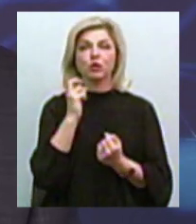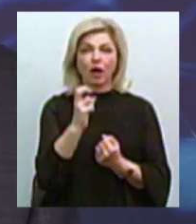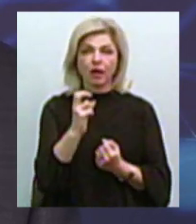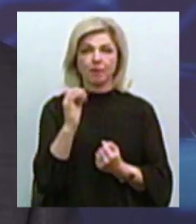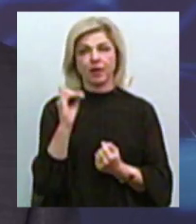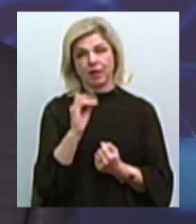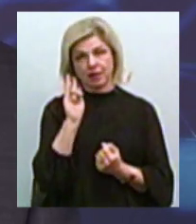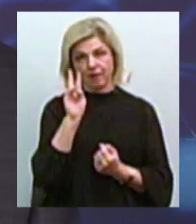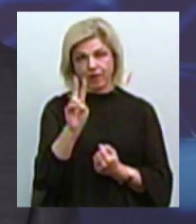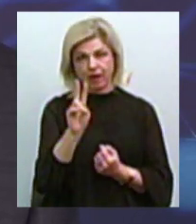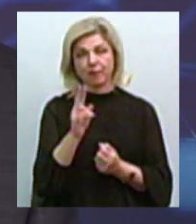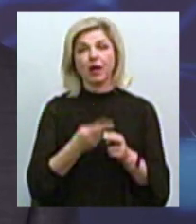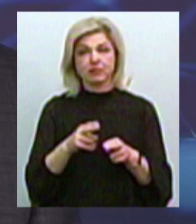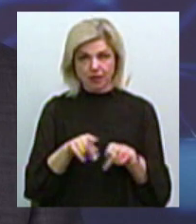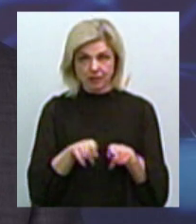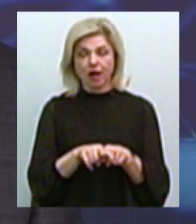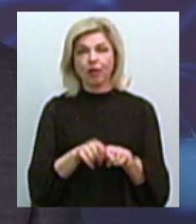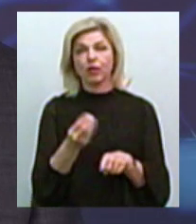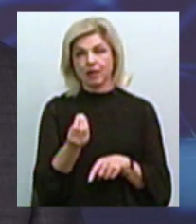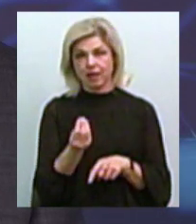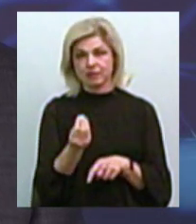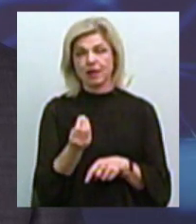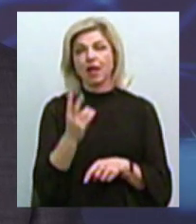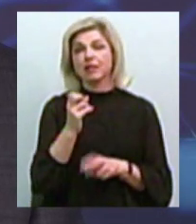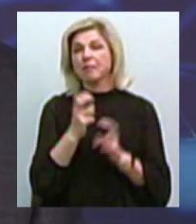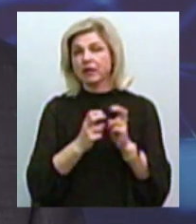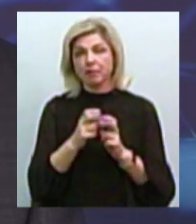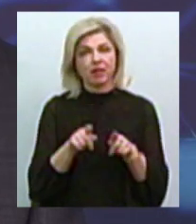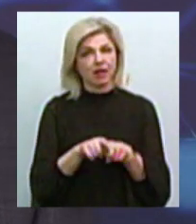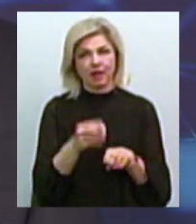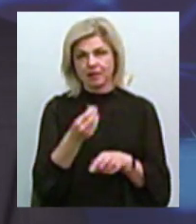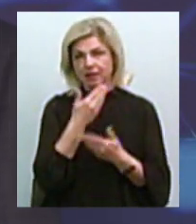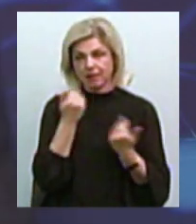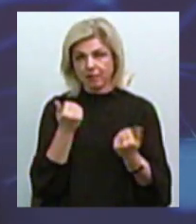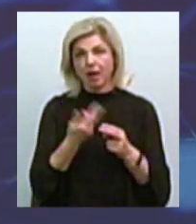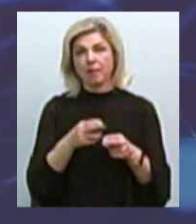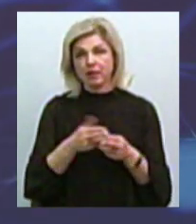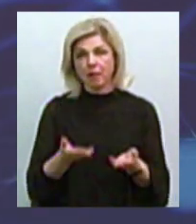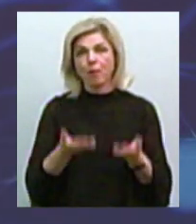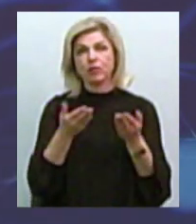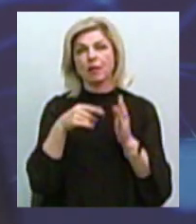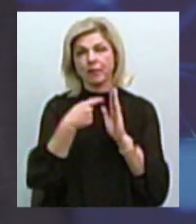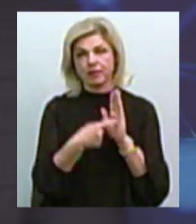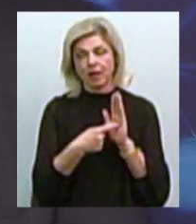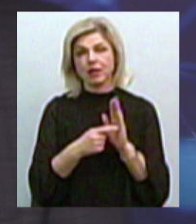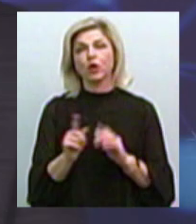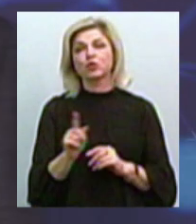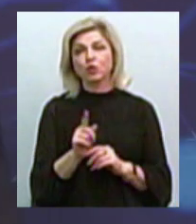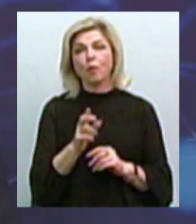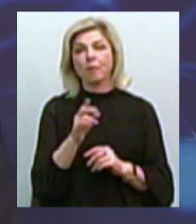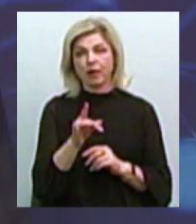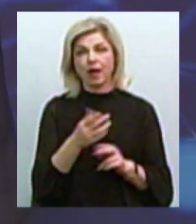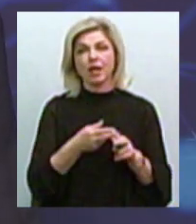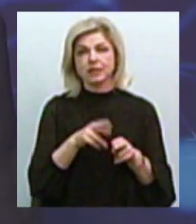трамваю. Це також кошти, яких на підприємстві немає. Тому ставило питання для того, щоб прийти